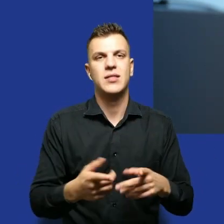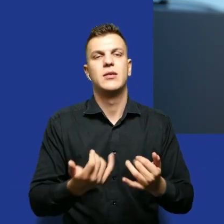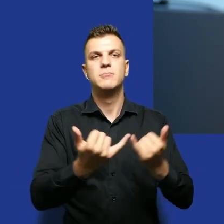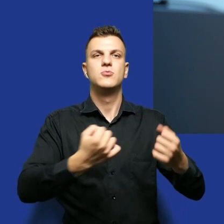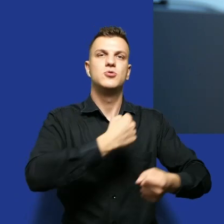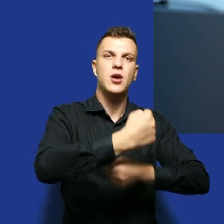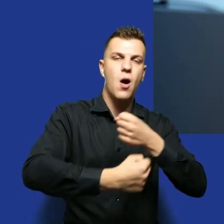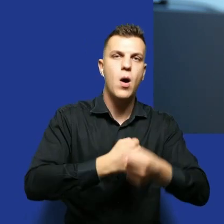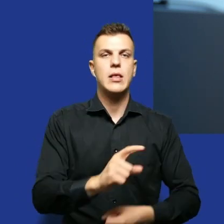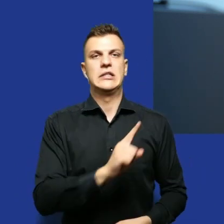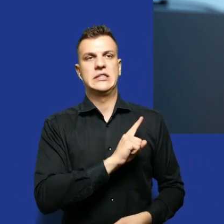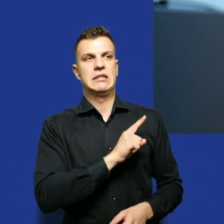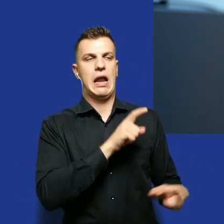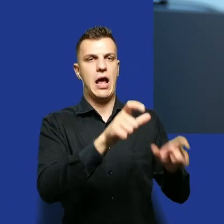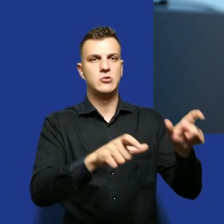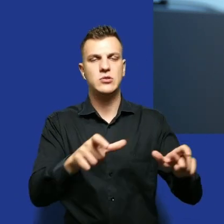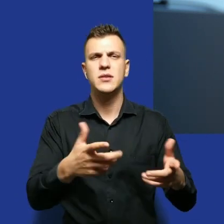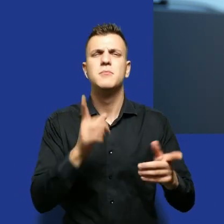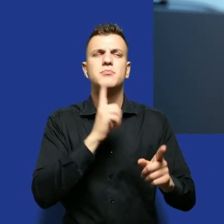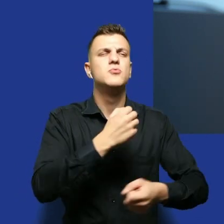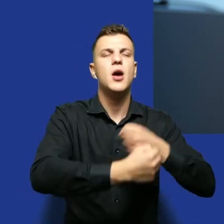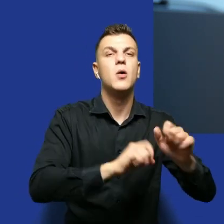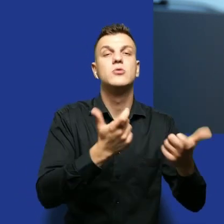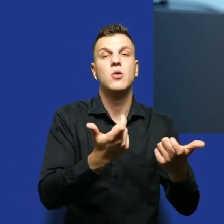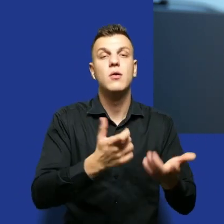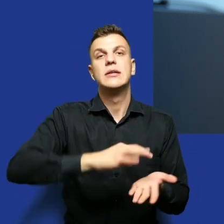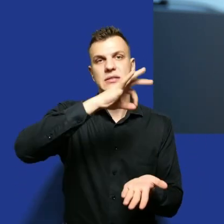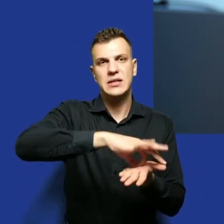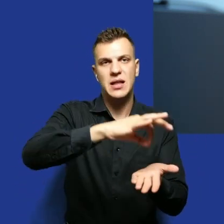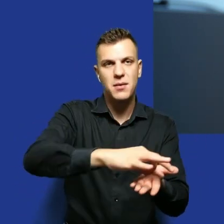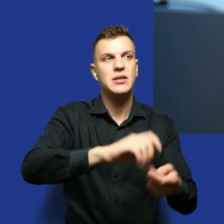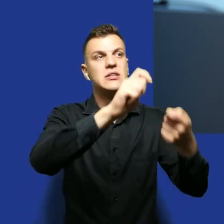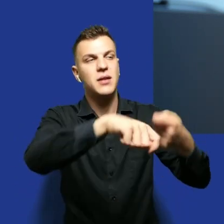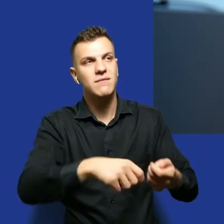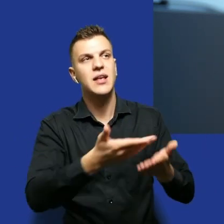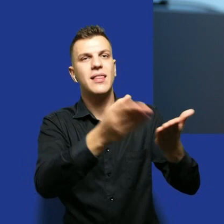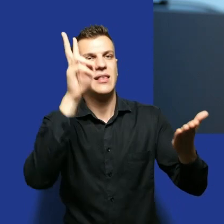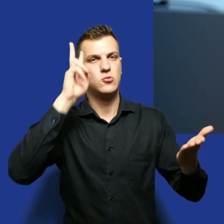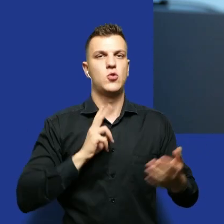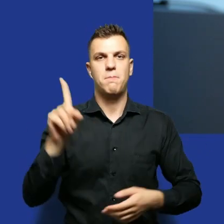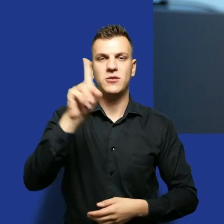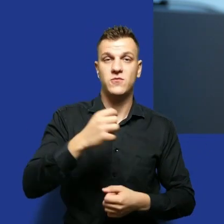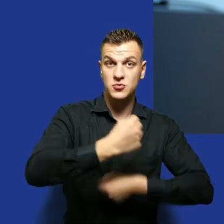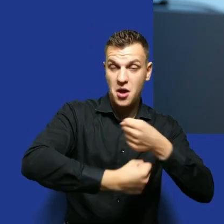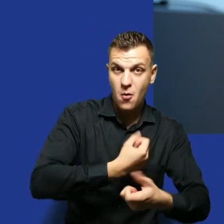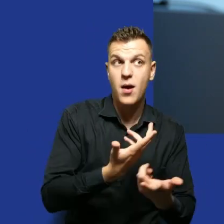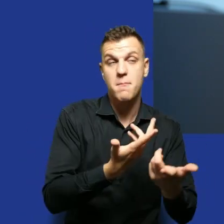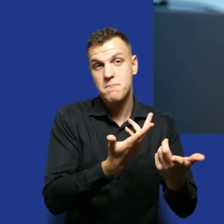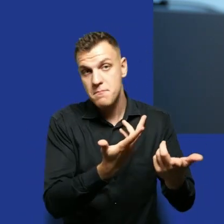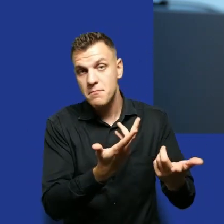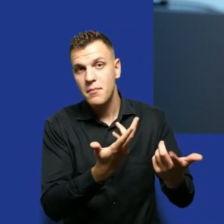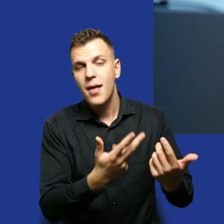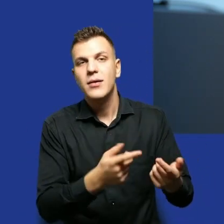to te działania to jest sprawdzanie, systematyczne sprawdzanie działania instytucji publicznych, sprawdzanie tego, jak przestrzegane